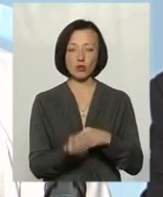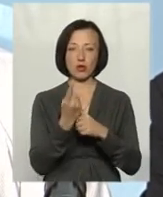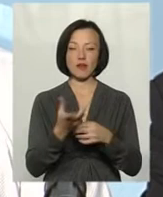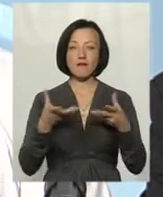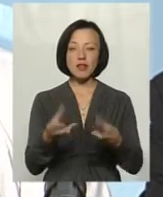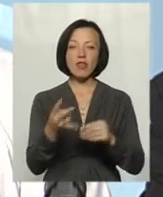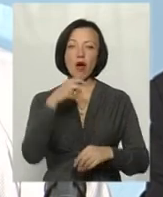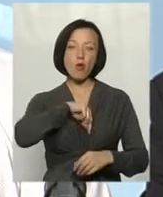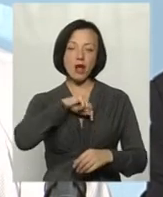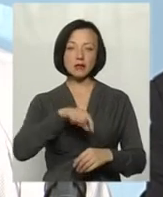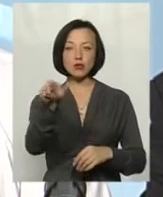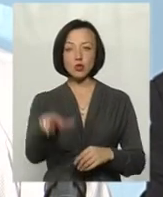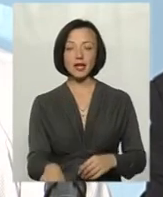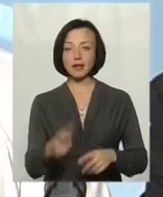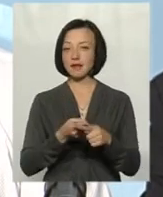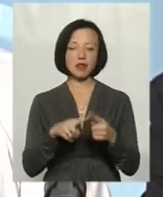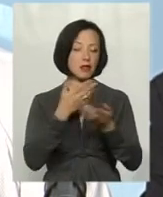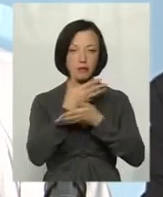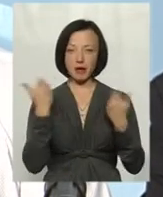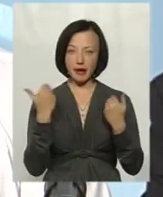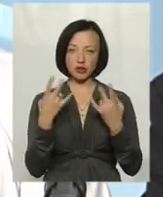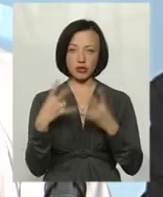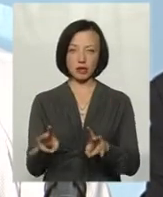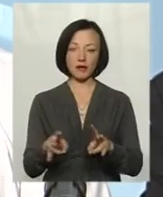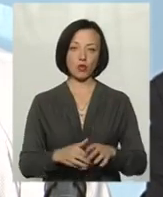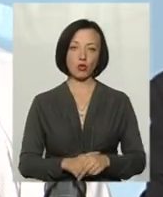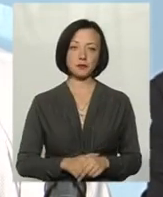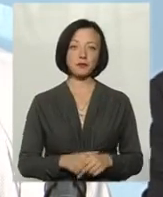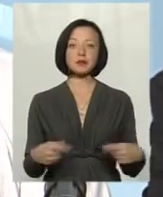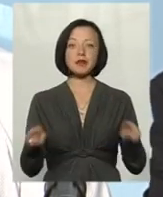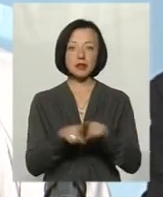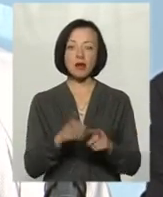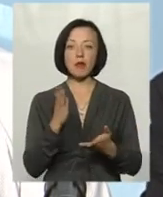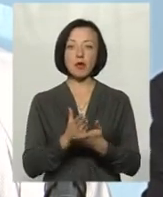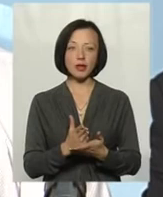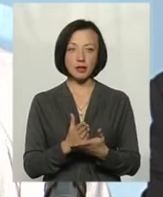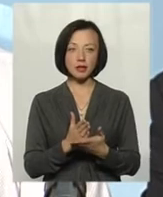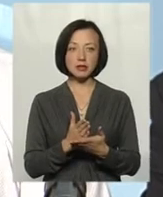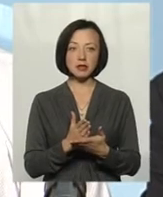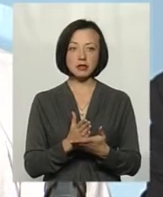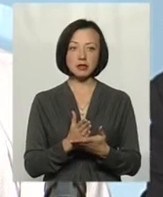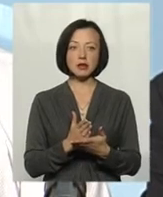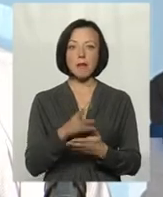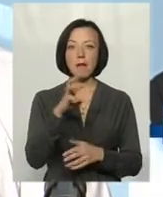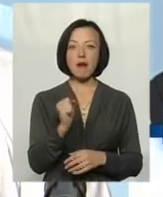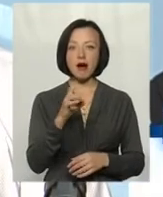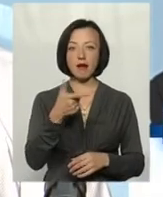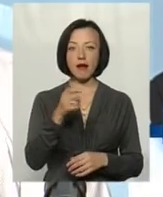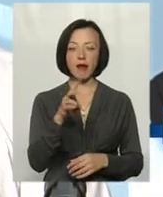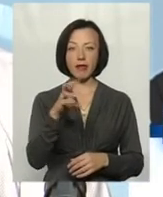організм людини, він не має шкідливого. Так само є по марганцю, нас невеличке перевищення, але